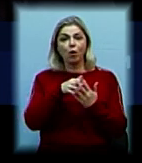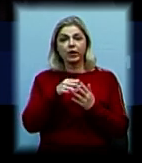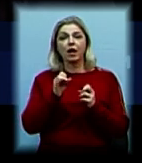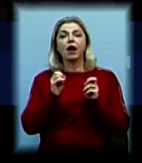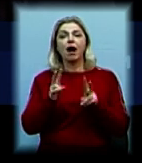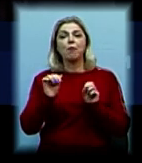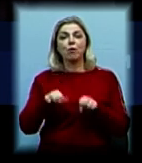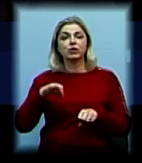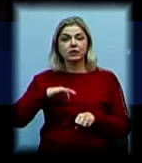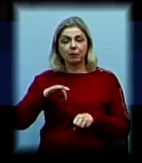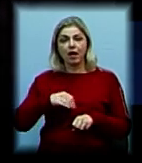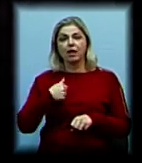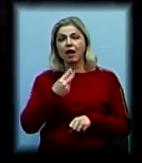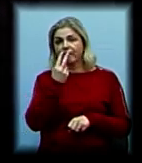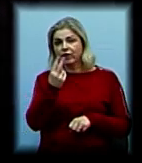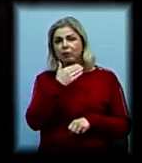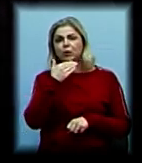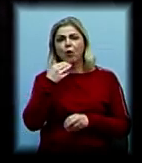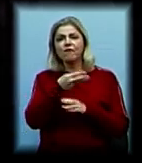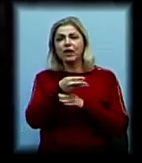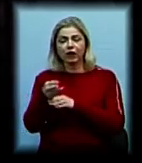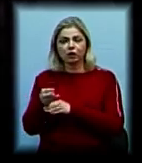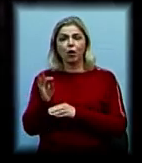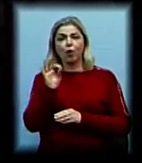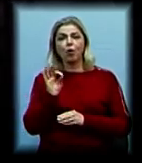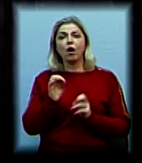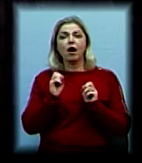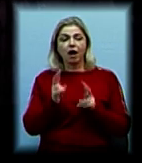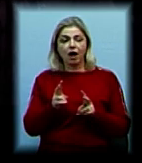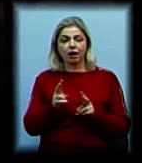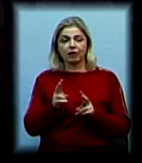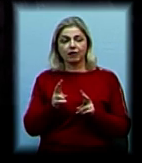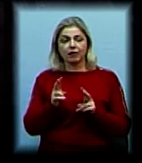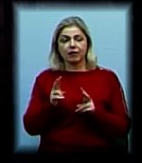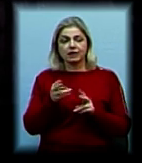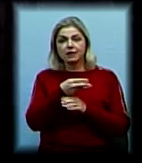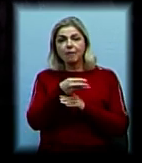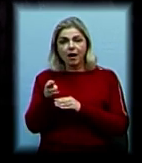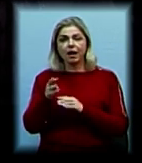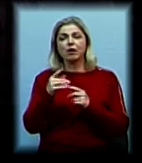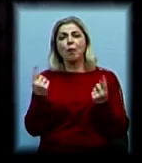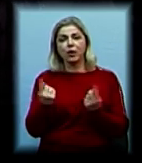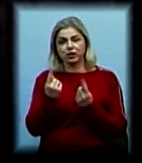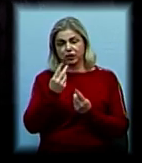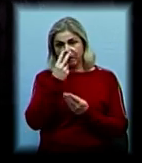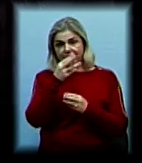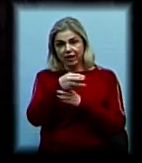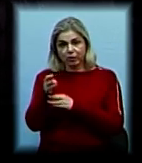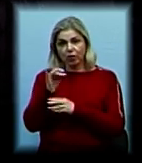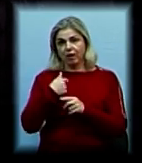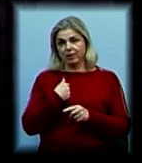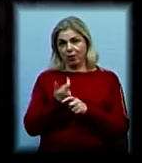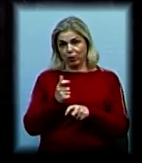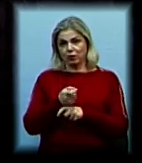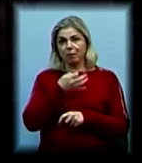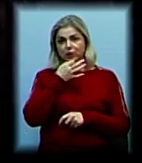також я дивився багато відео щодо того, як з дрона знімають звичайні відео. І мені це дуже сподобалося.